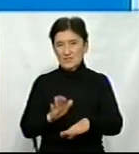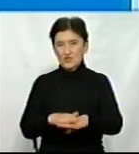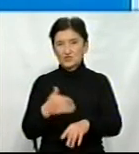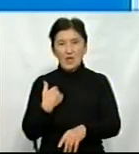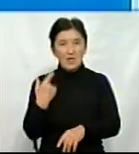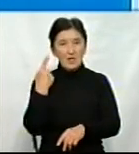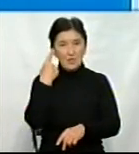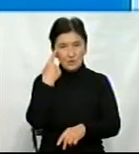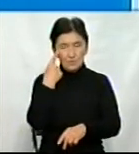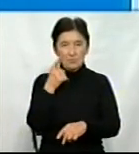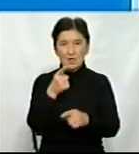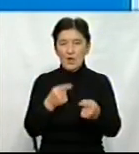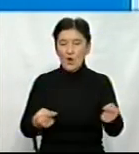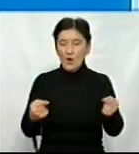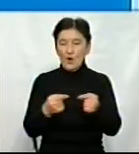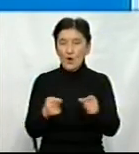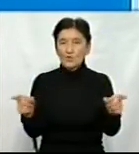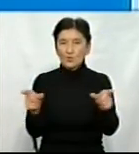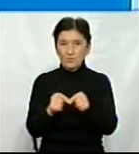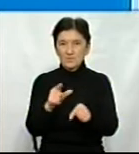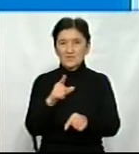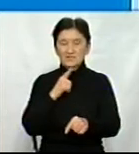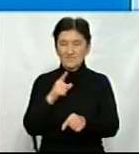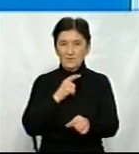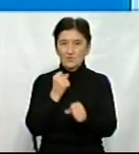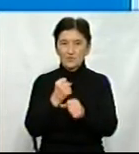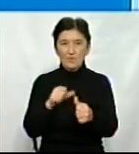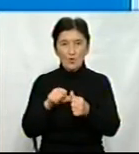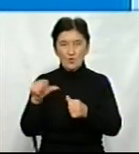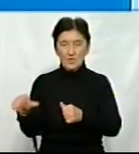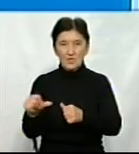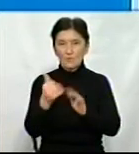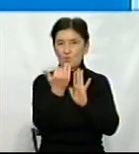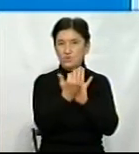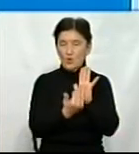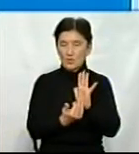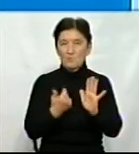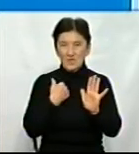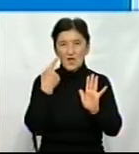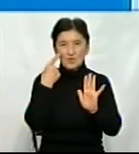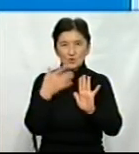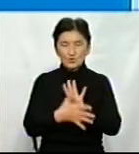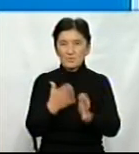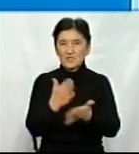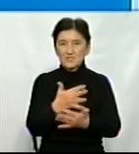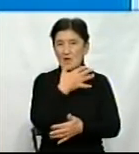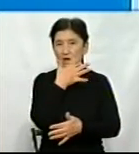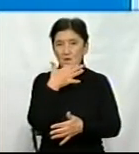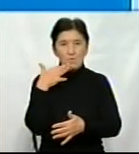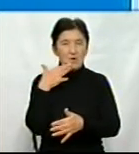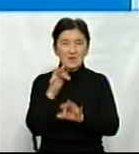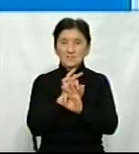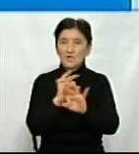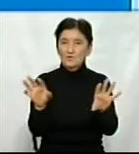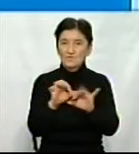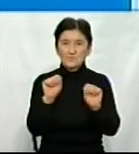думаю, що ми особисто з вами зробимо ще одну програму окрему на цю тему, тому що я зрозуміла, що є багато інформації, якого